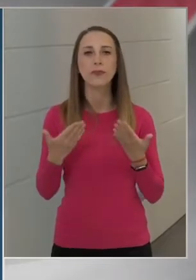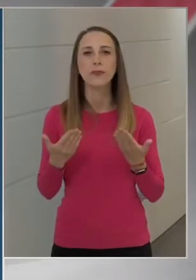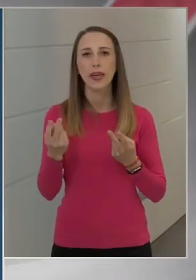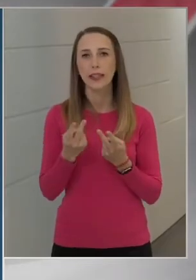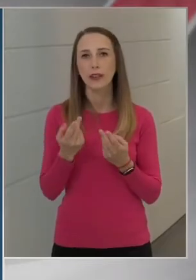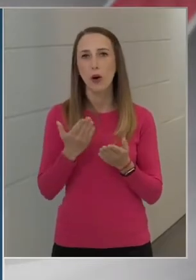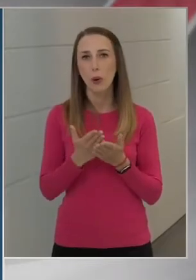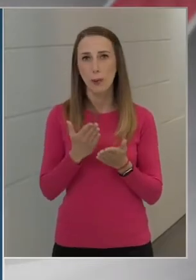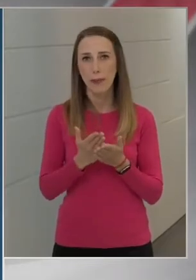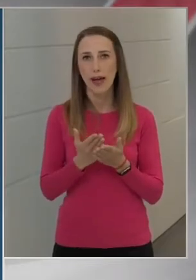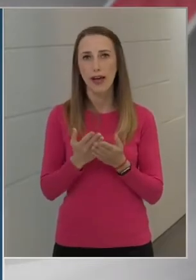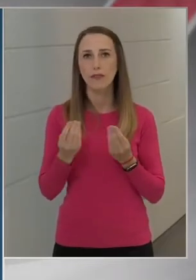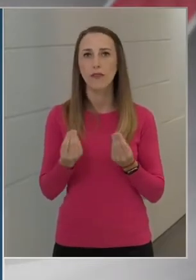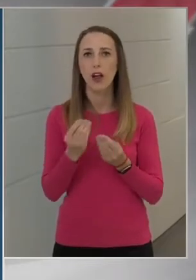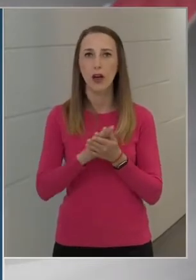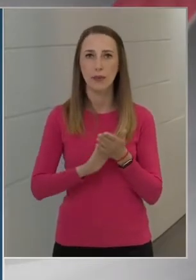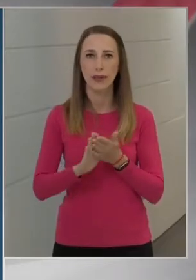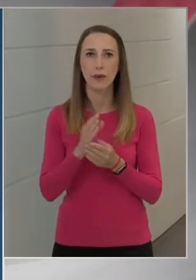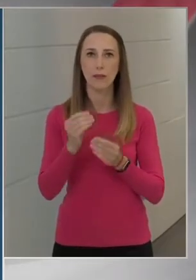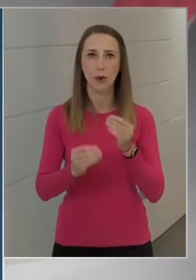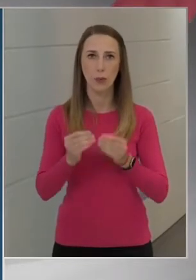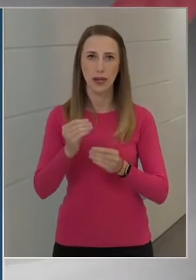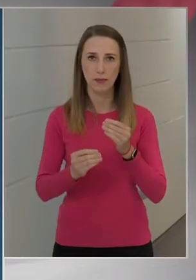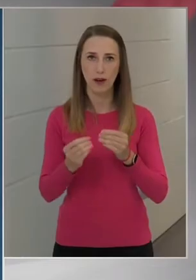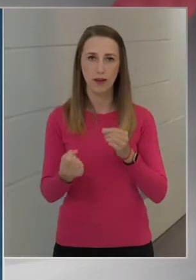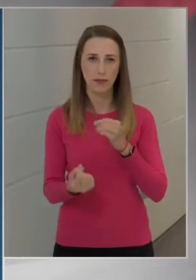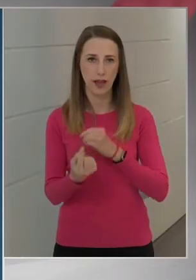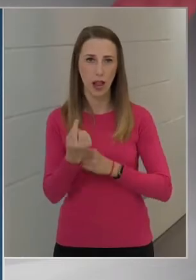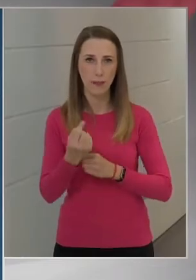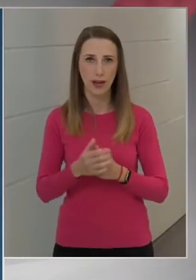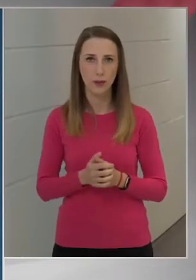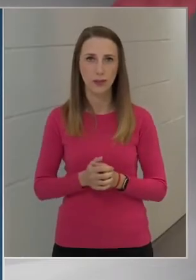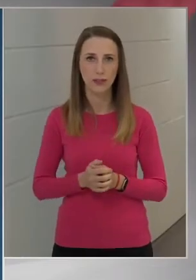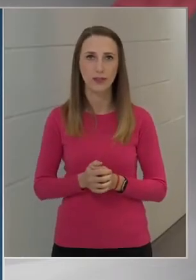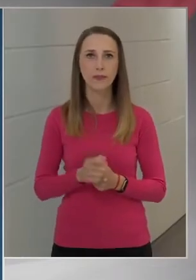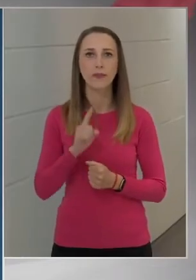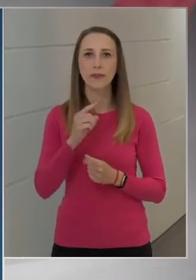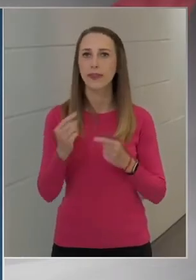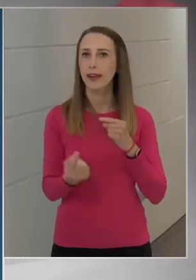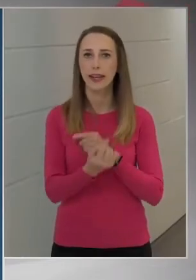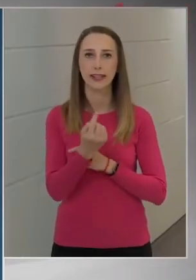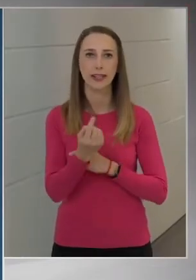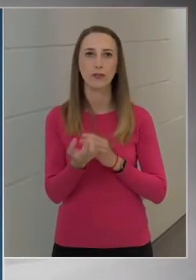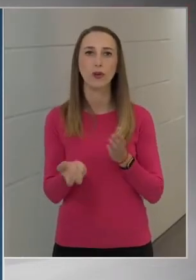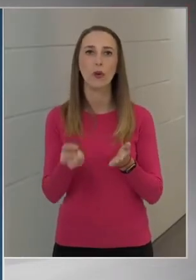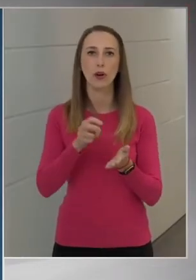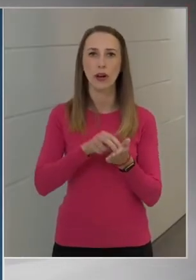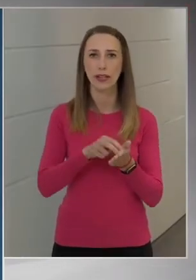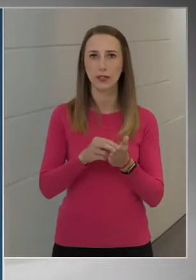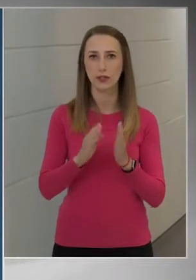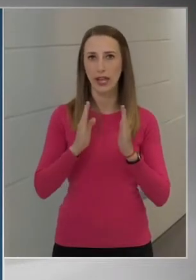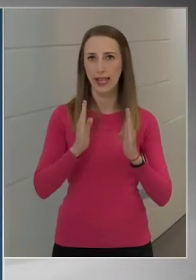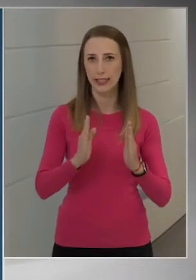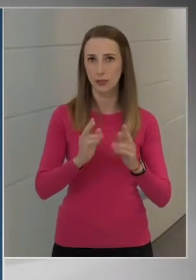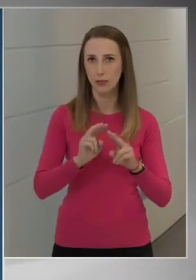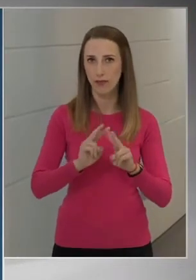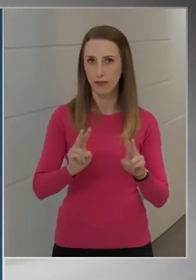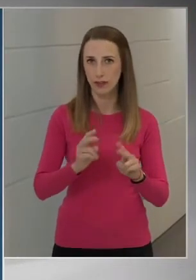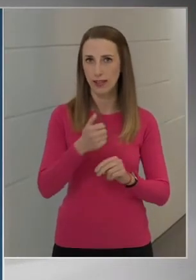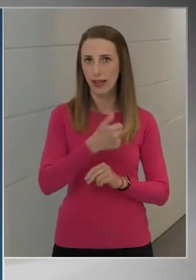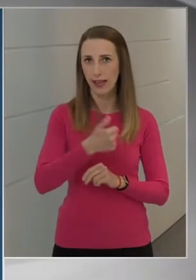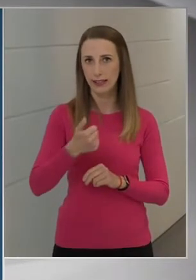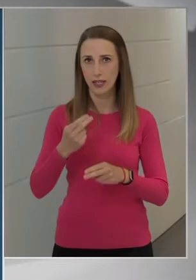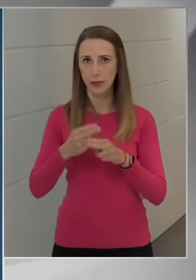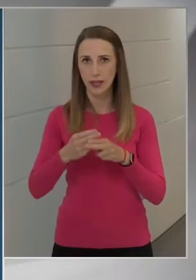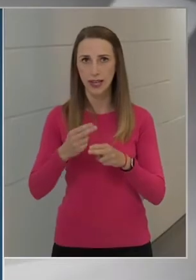már valamilyen probléma merült fel, de rendkívül korai stádiumban van egy-egy